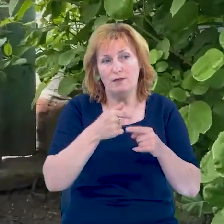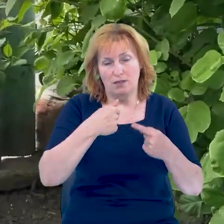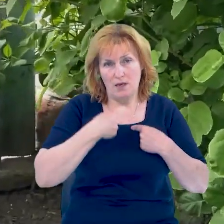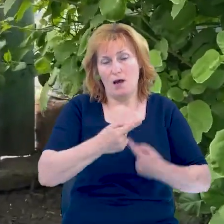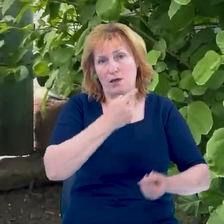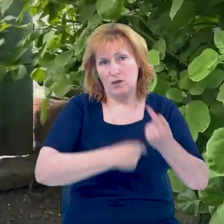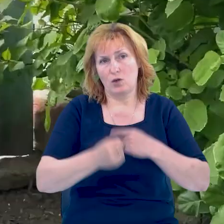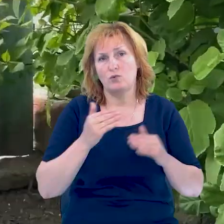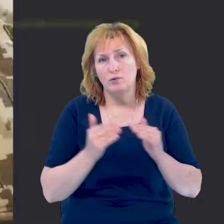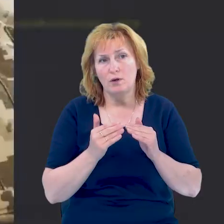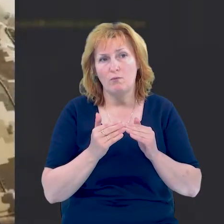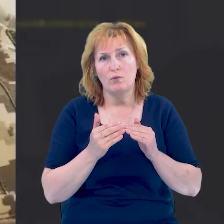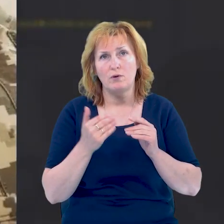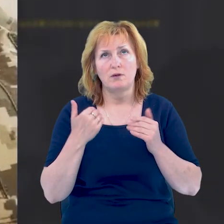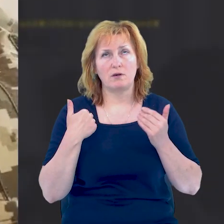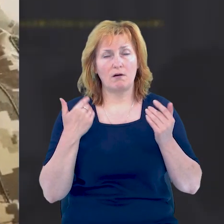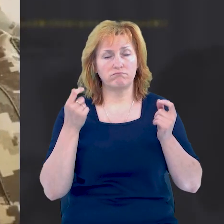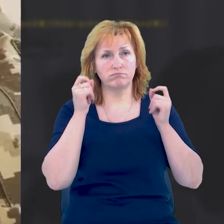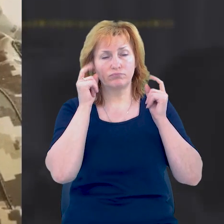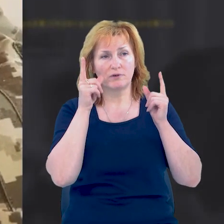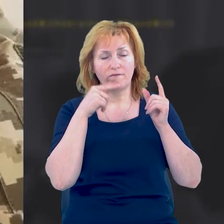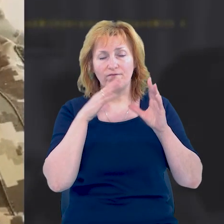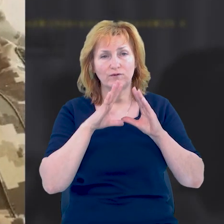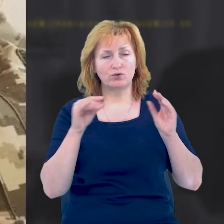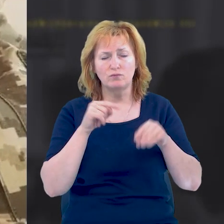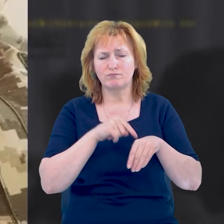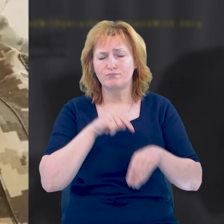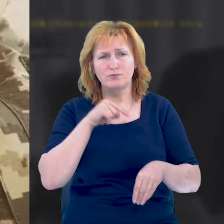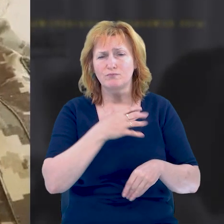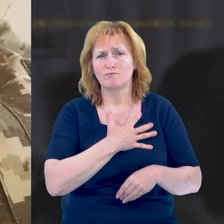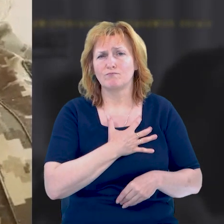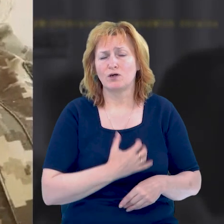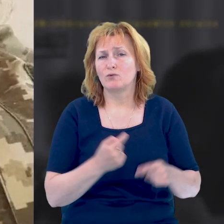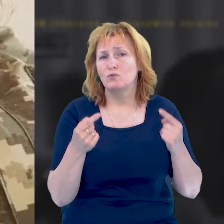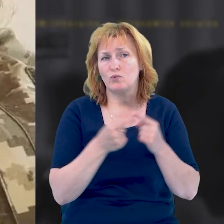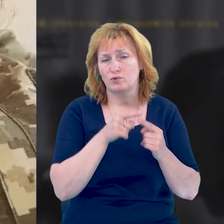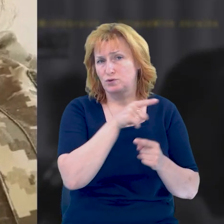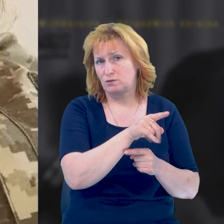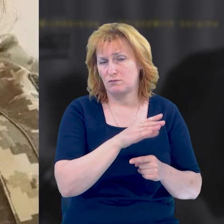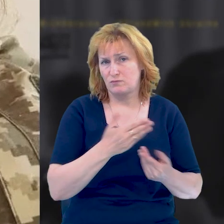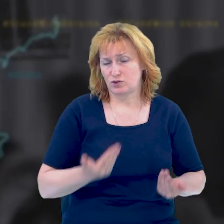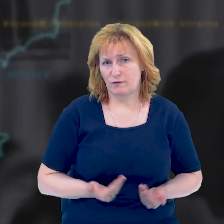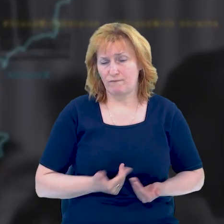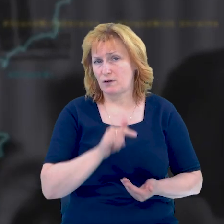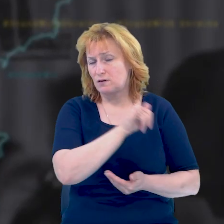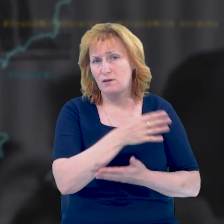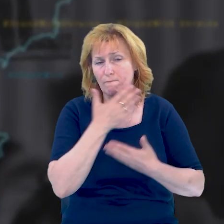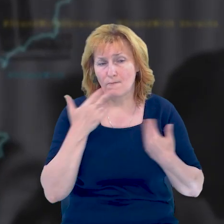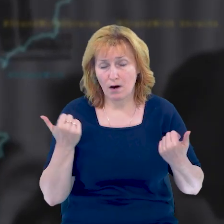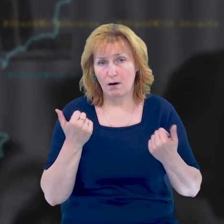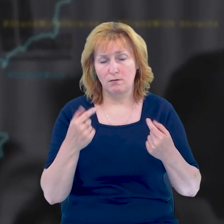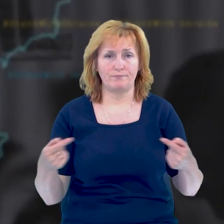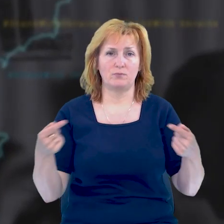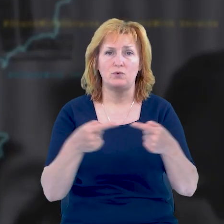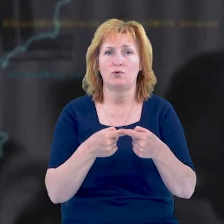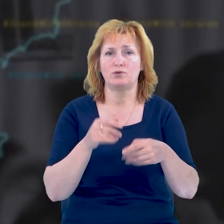додому. Я вранці встала, я поняла, її немає. Сон про свою двоюрідну сестру Ангеліну Євдокимову Інна Котелинець побачила